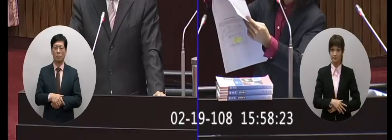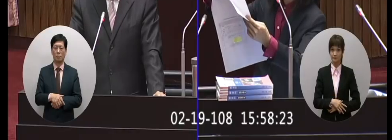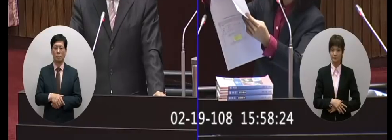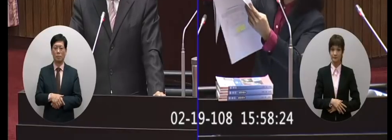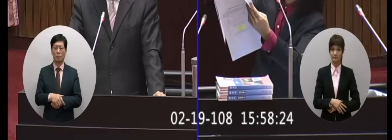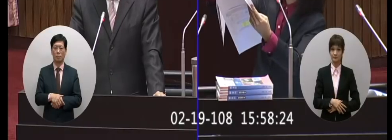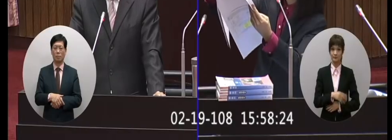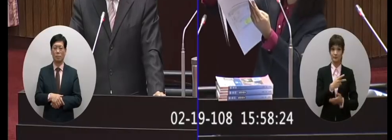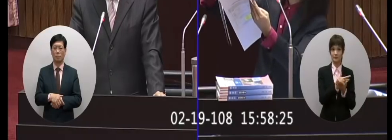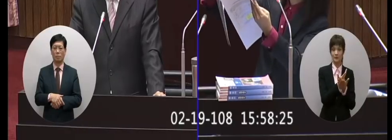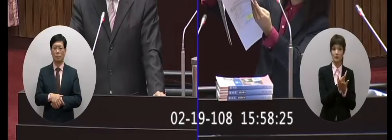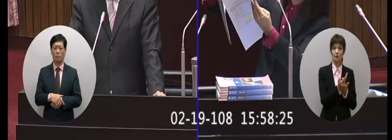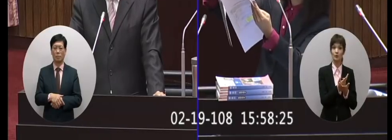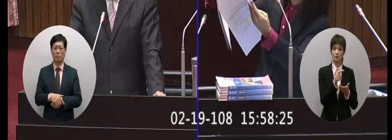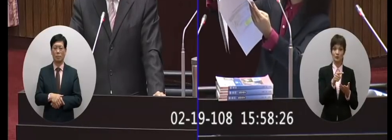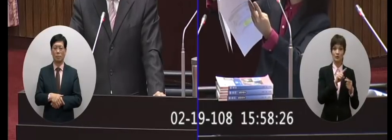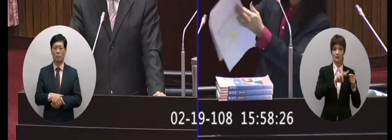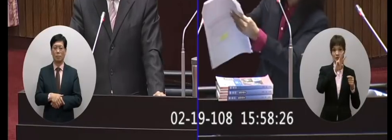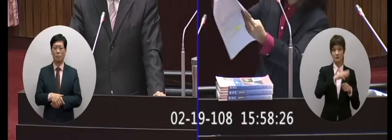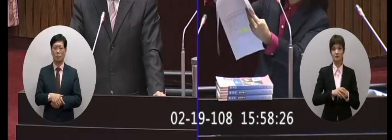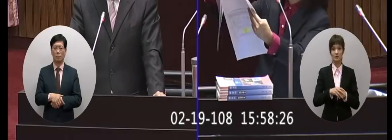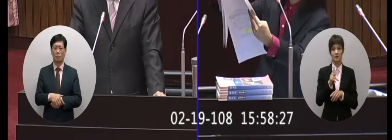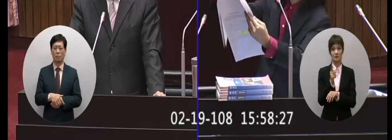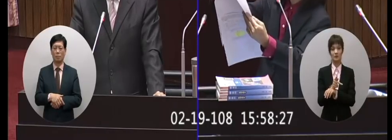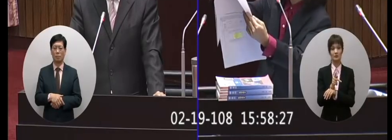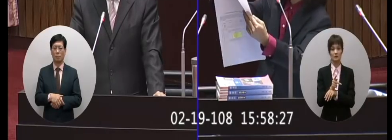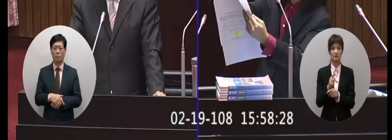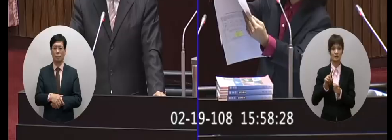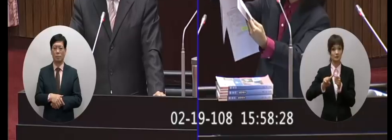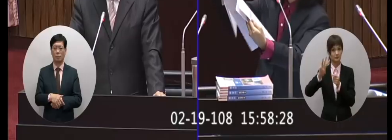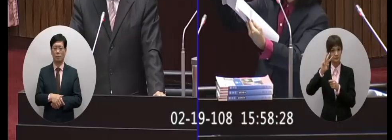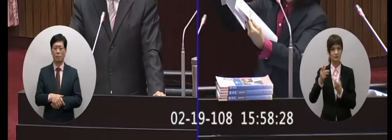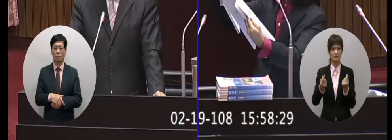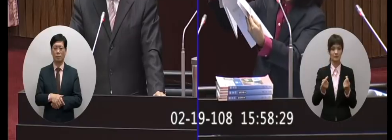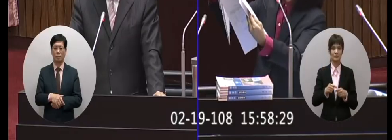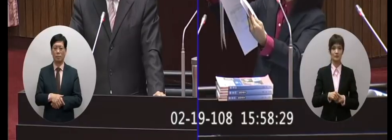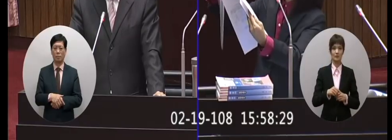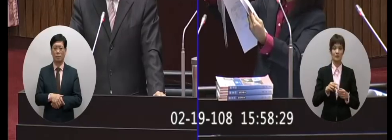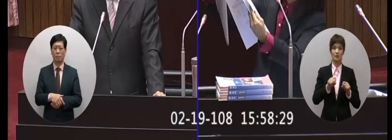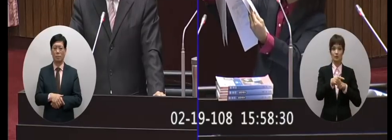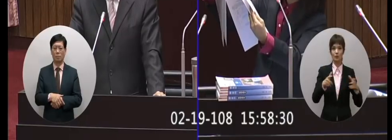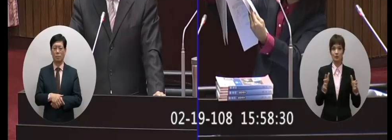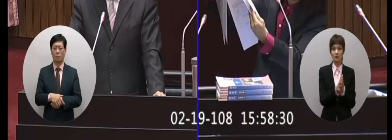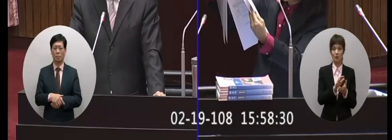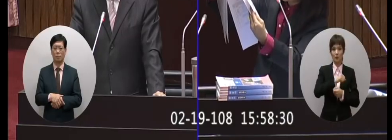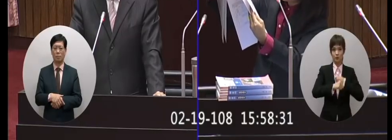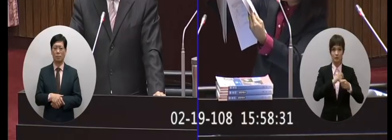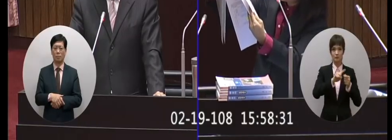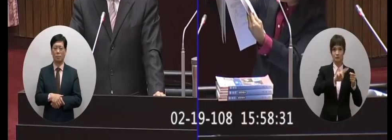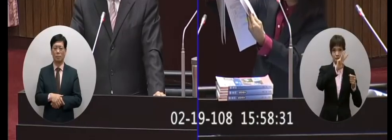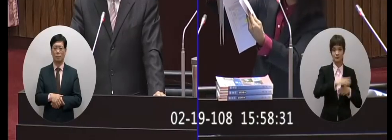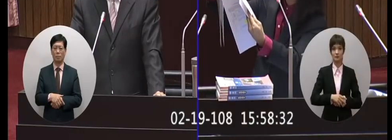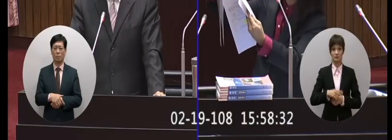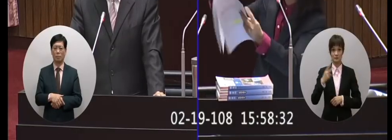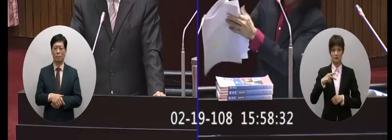好藝術領域高一到高三科技領域高一到高三好綜合活動高一到高三還有健康